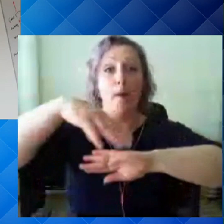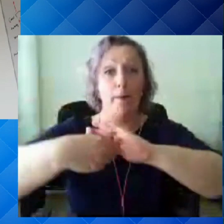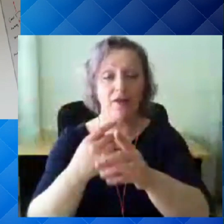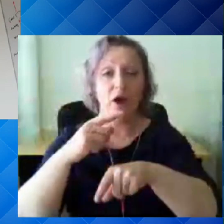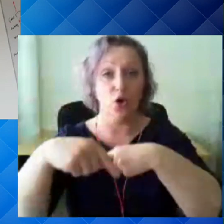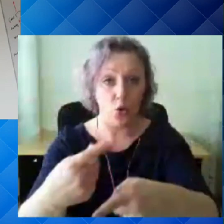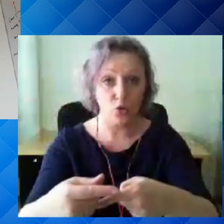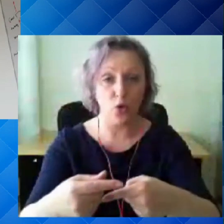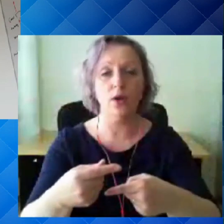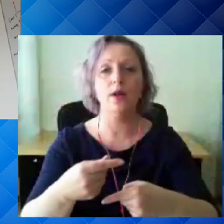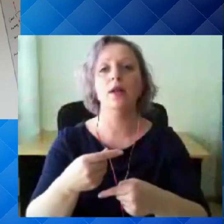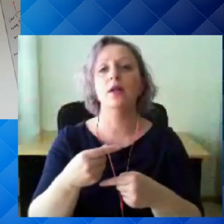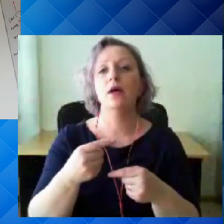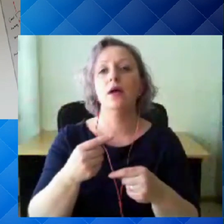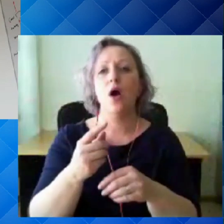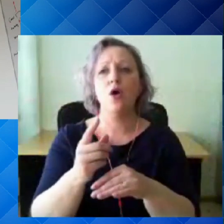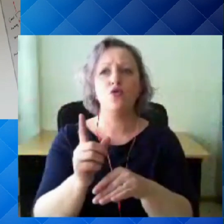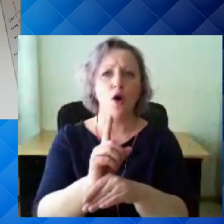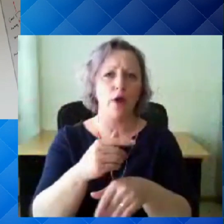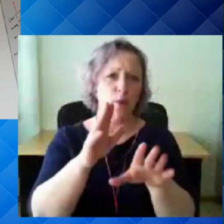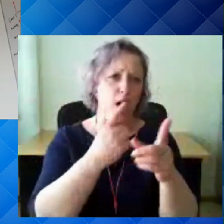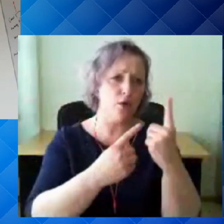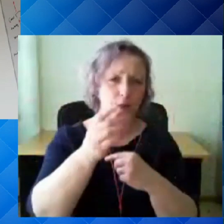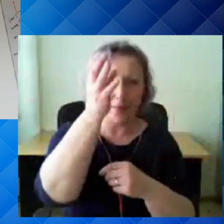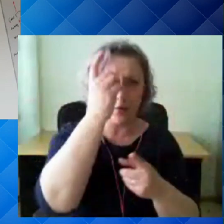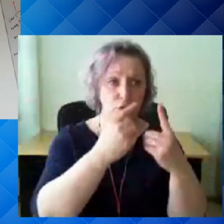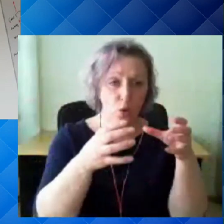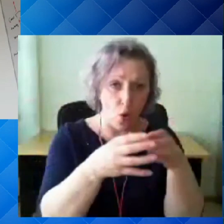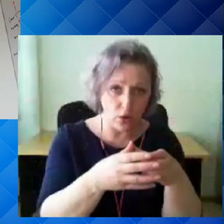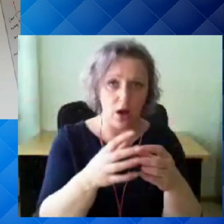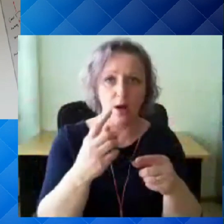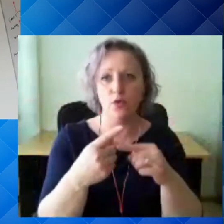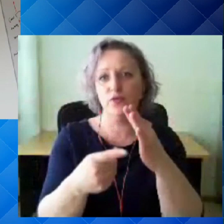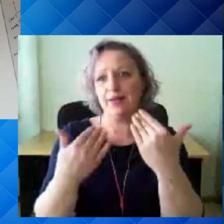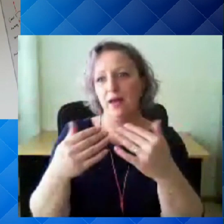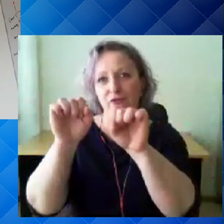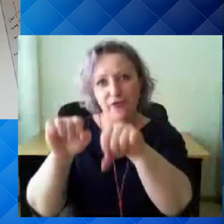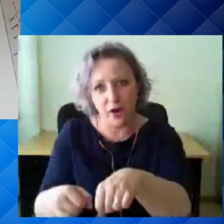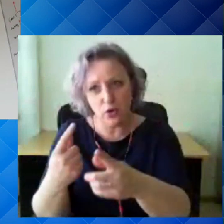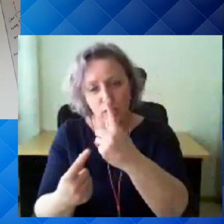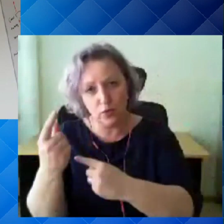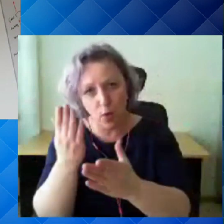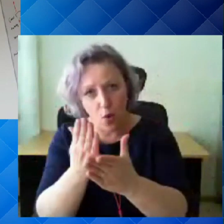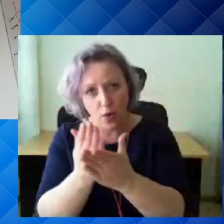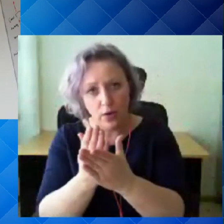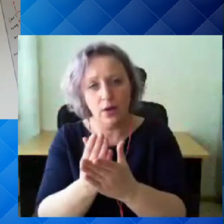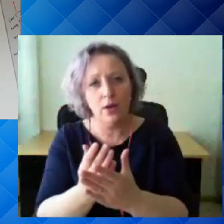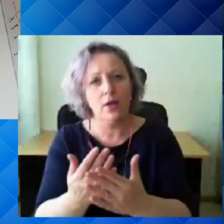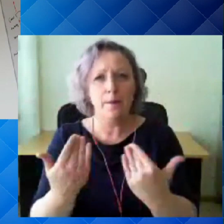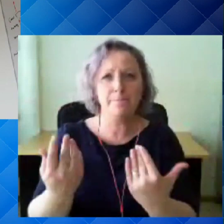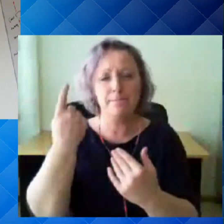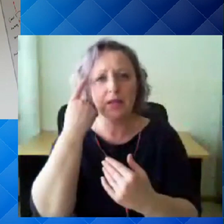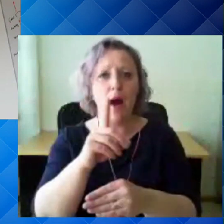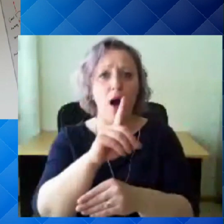on korra arutatud nii teadusnõukoda kui ka täna siis valitsuskabineet, kas aeg piirangute leevendamiseks